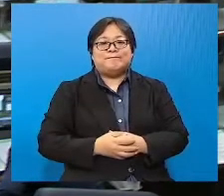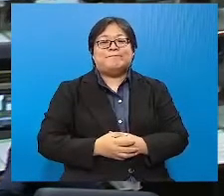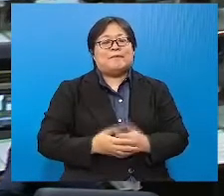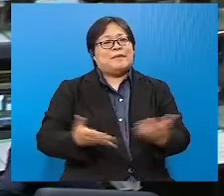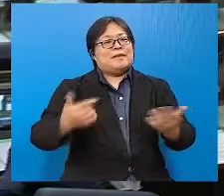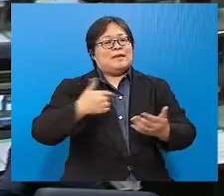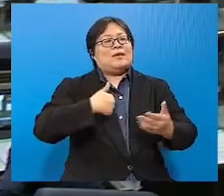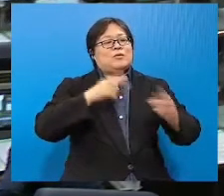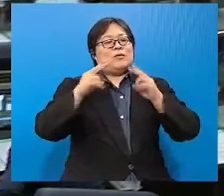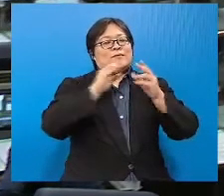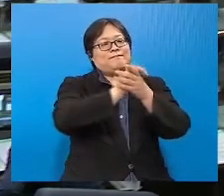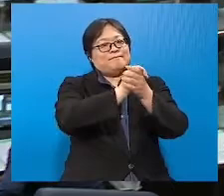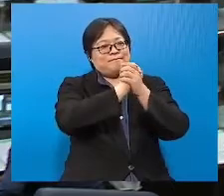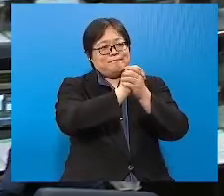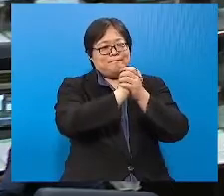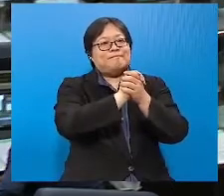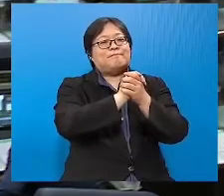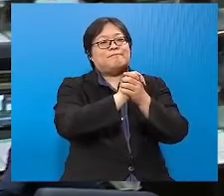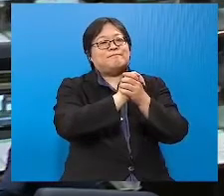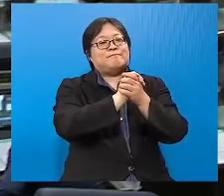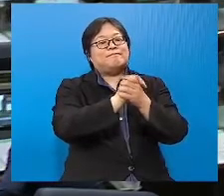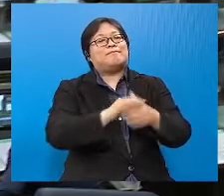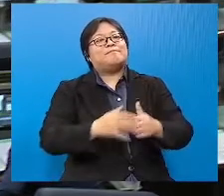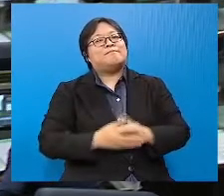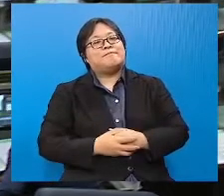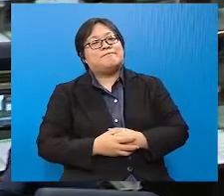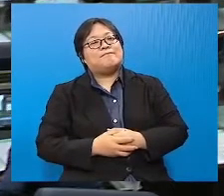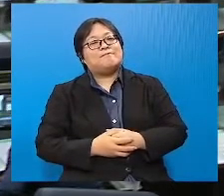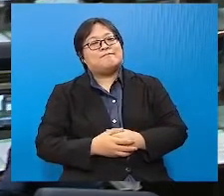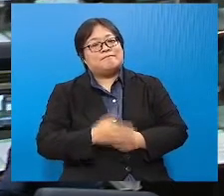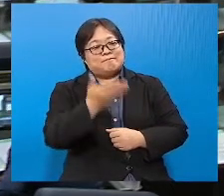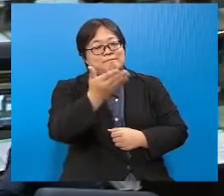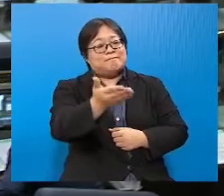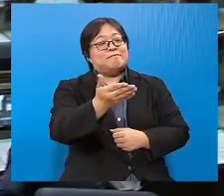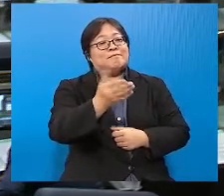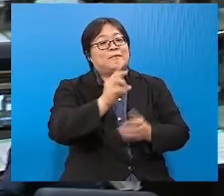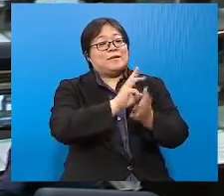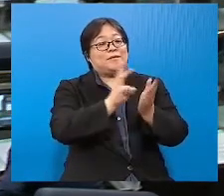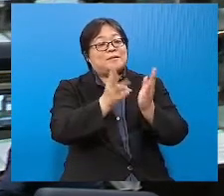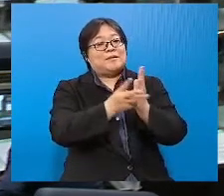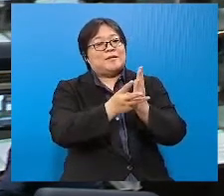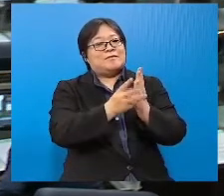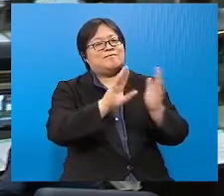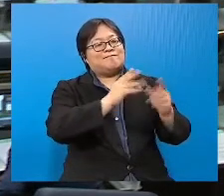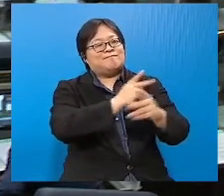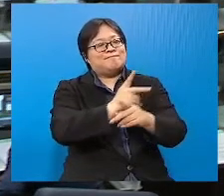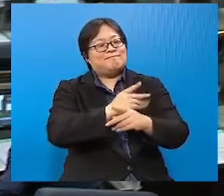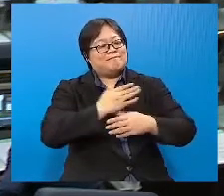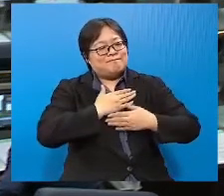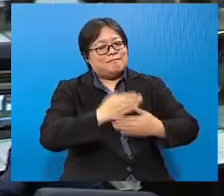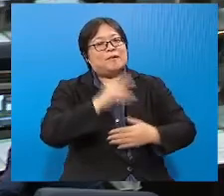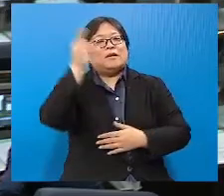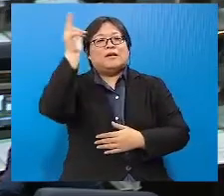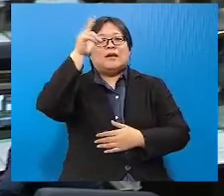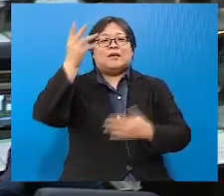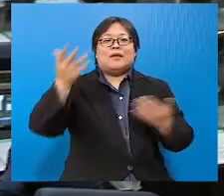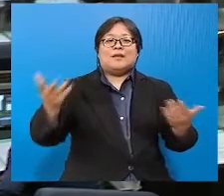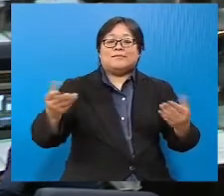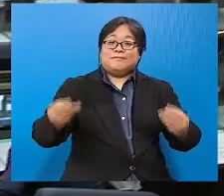Saya mengucapkan tahniah kepada Kementerian di atas keprihatinan kerajaan dalam